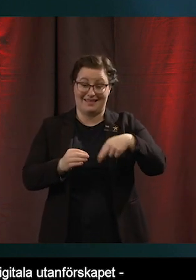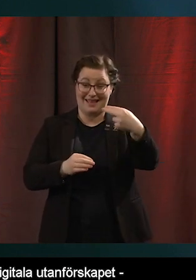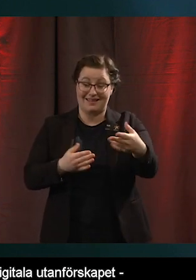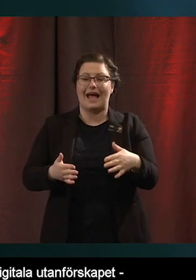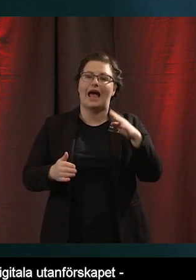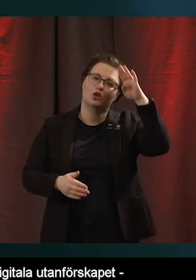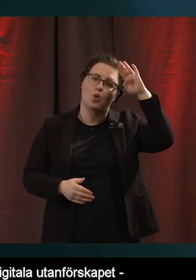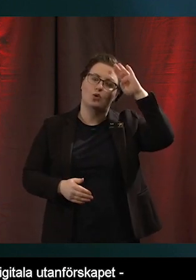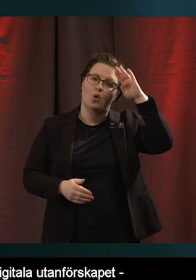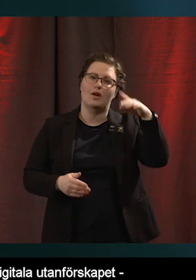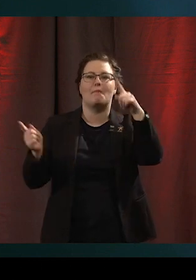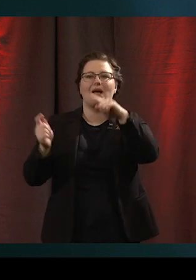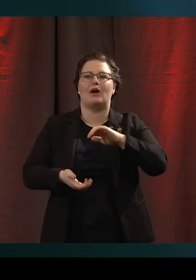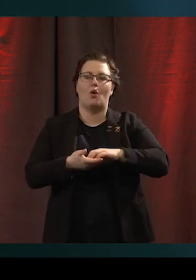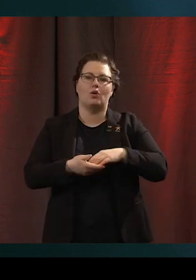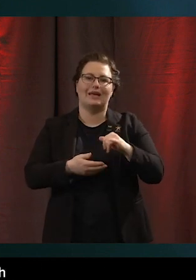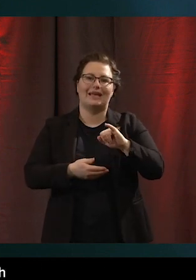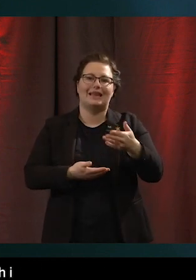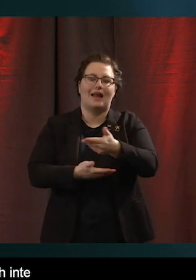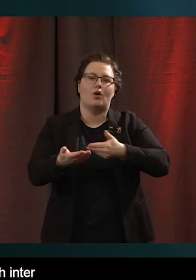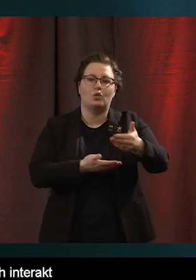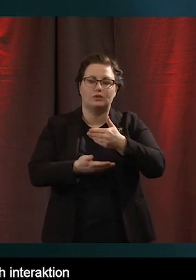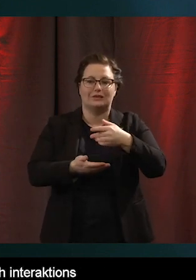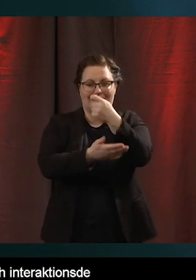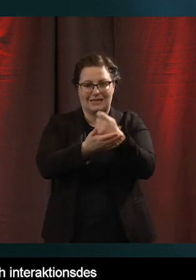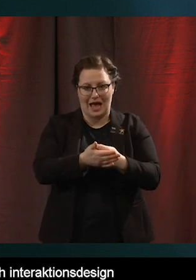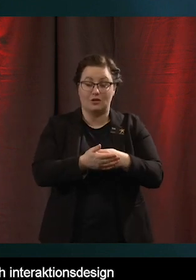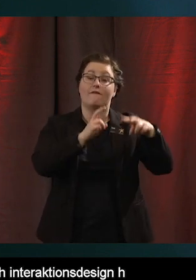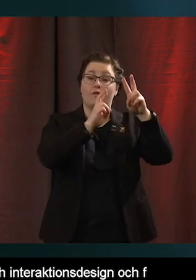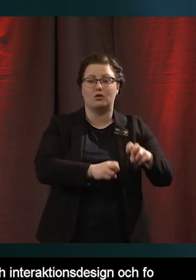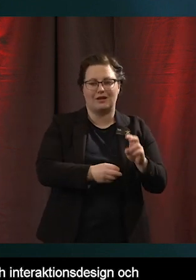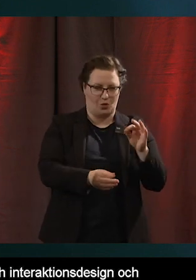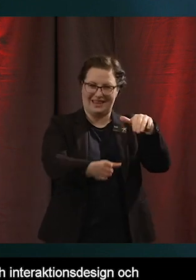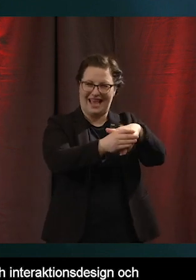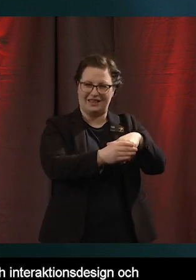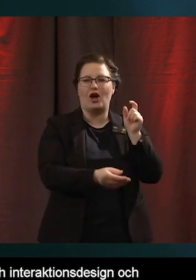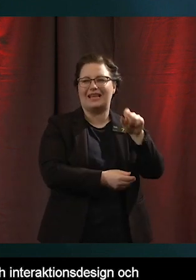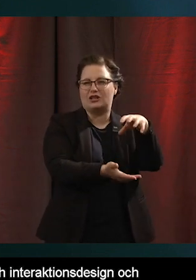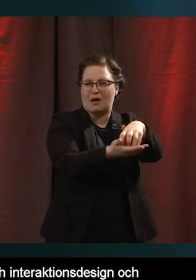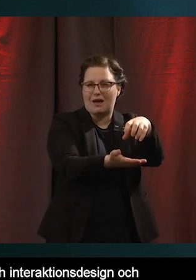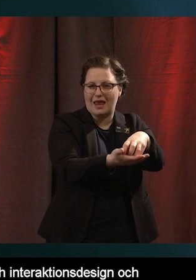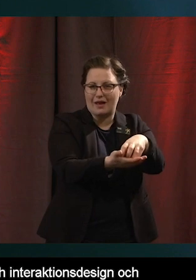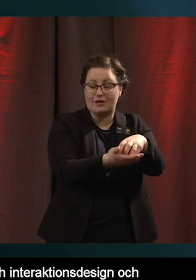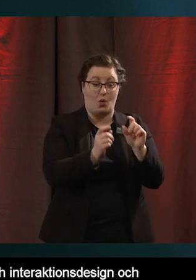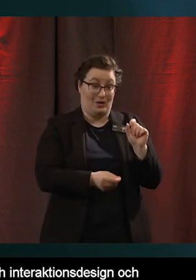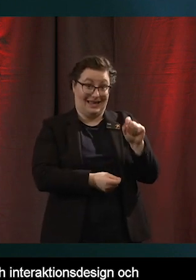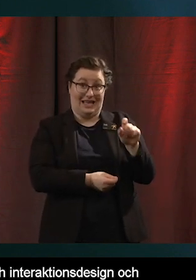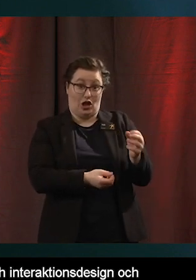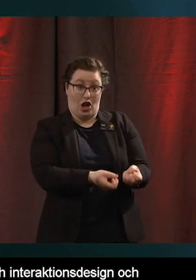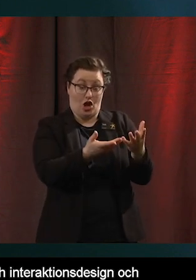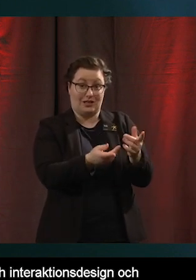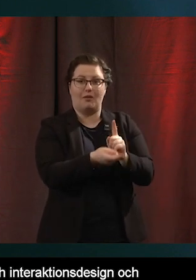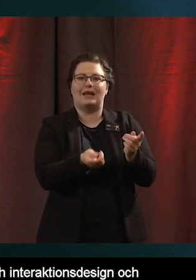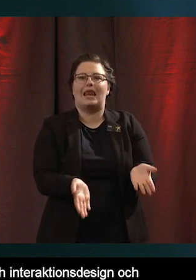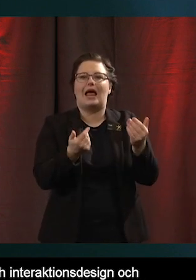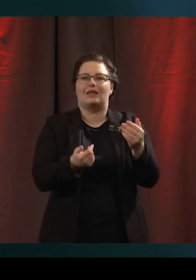interaktionsdesign och forskare om deltagande i det digitala samhället. Och om hur de digitala lösningarna kan bli enklare att använda